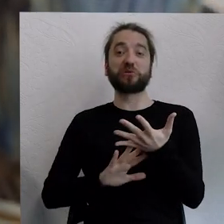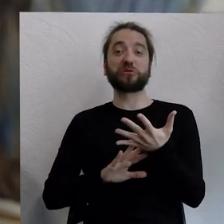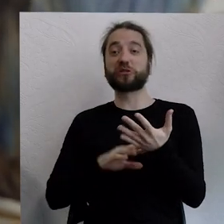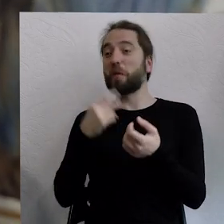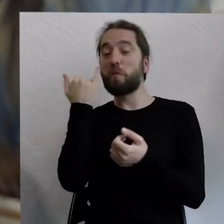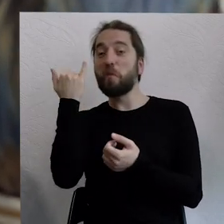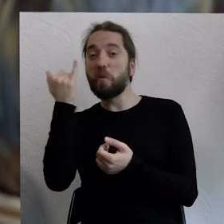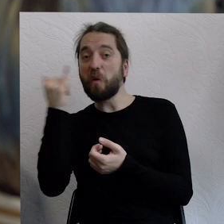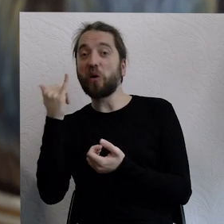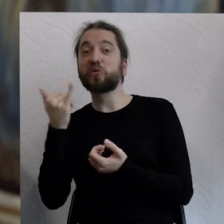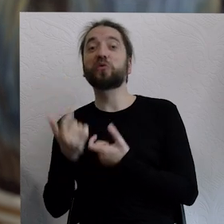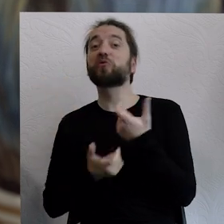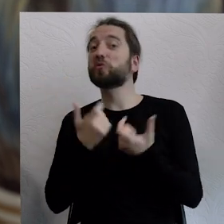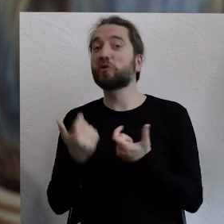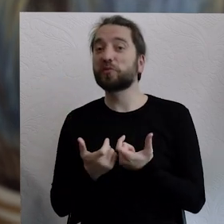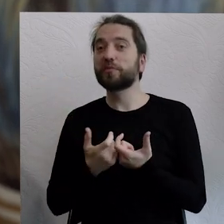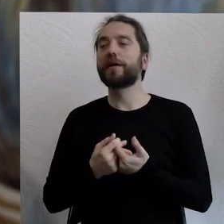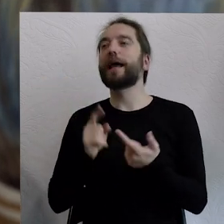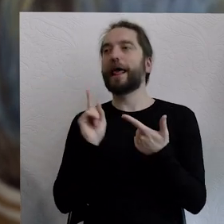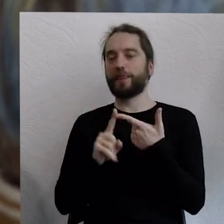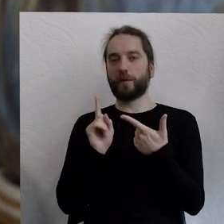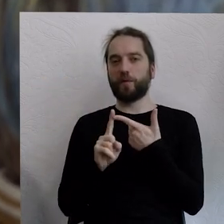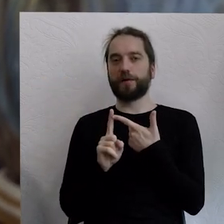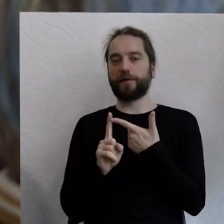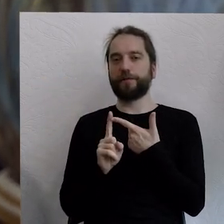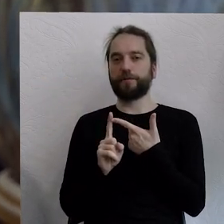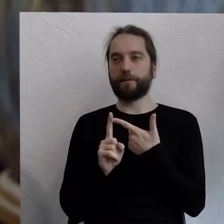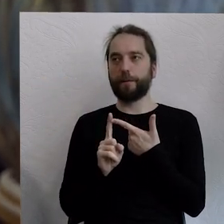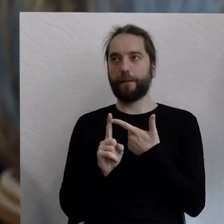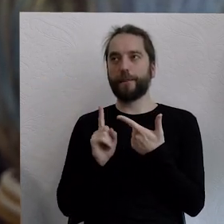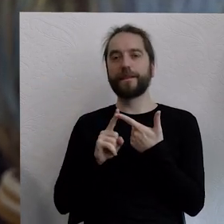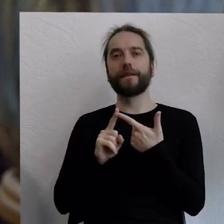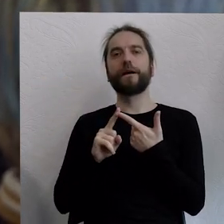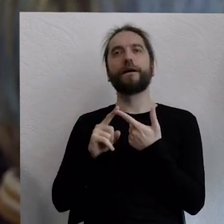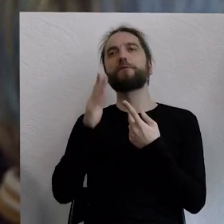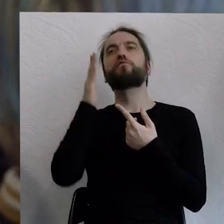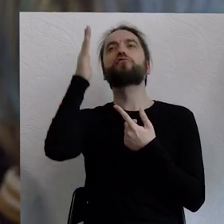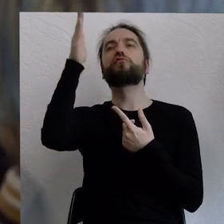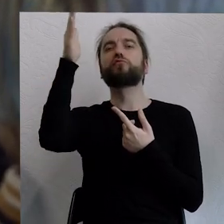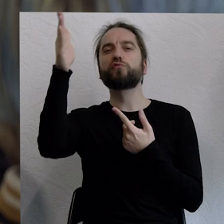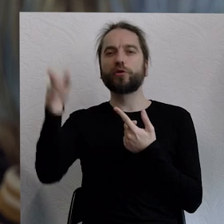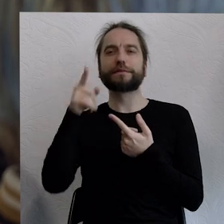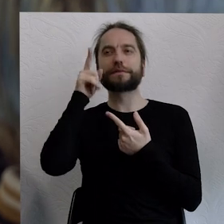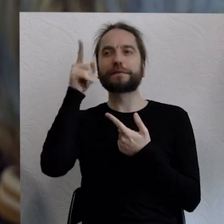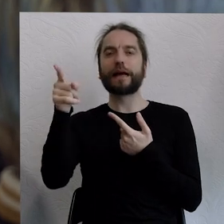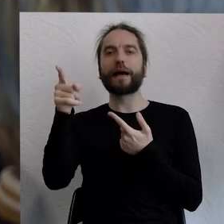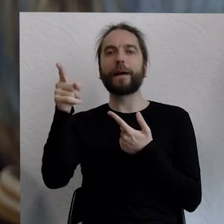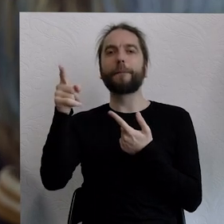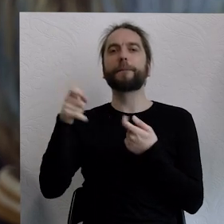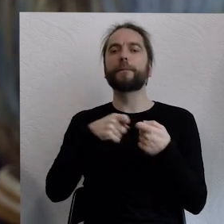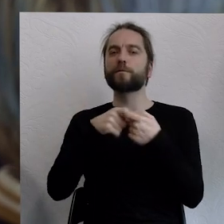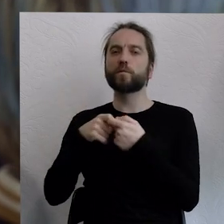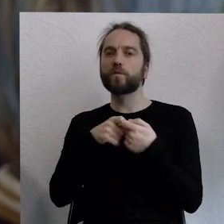I drugie pytanie mam takie, dlaczego w tej wizji przyszłości pojawia się takie bardzo duże uwspólnienie